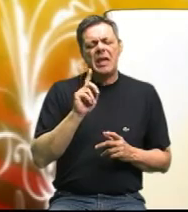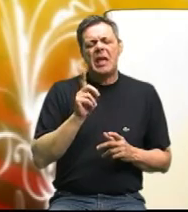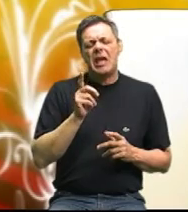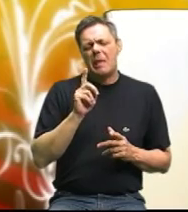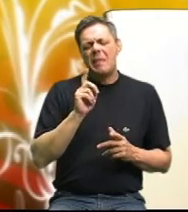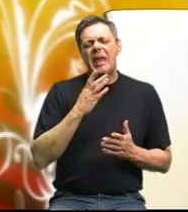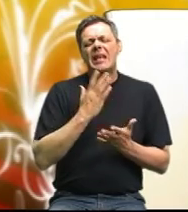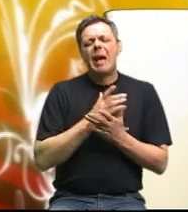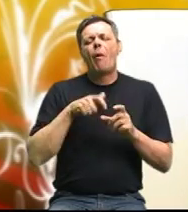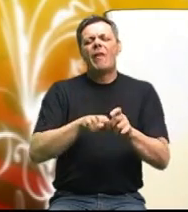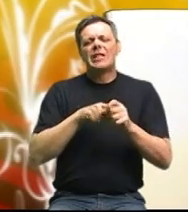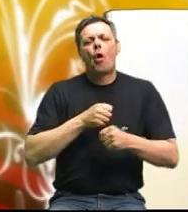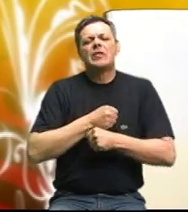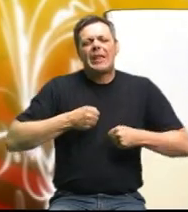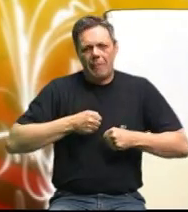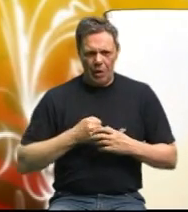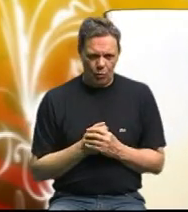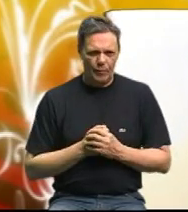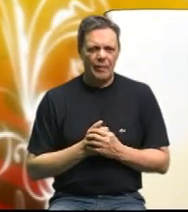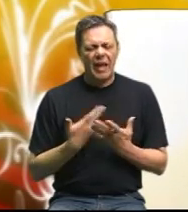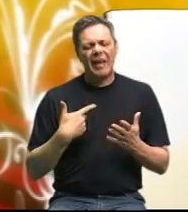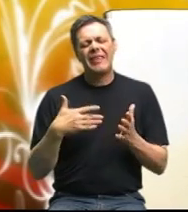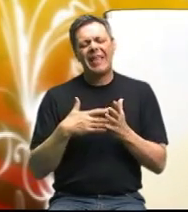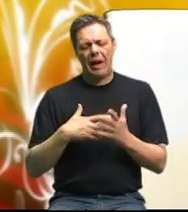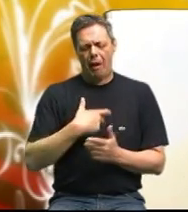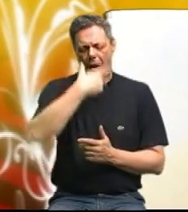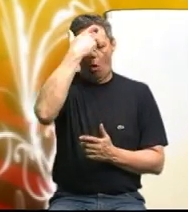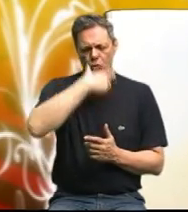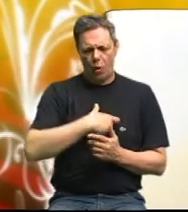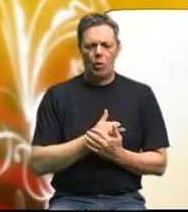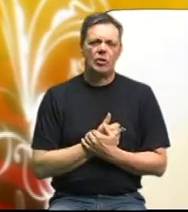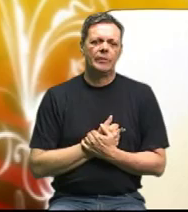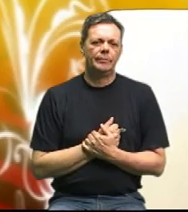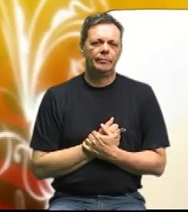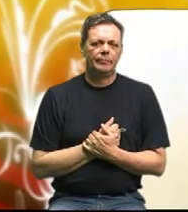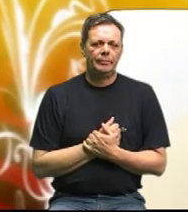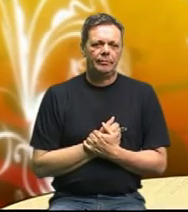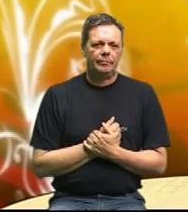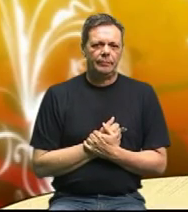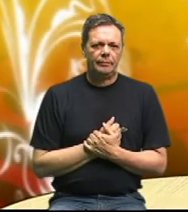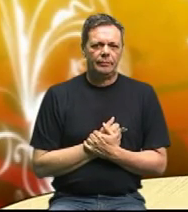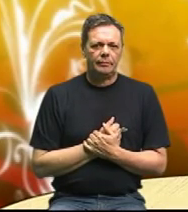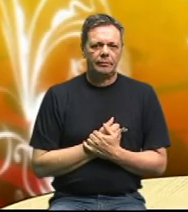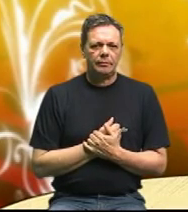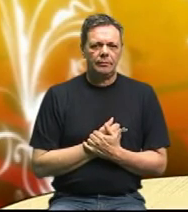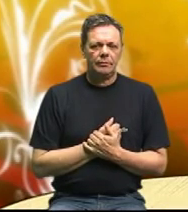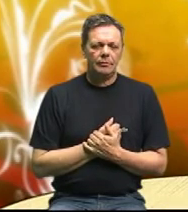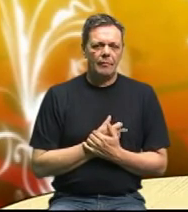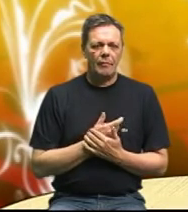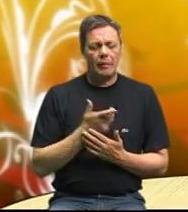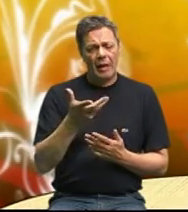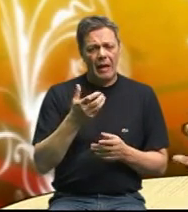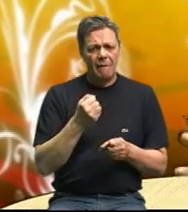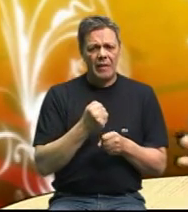sa drugimi, gdje treba osobnu hranu. Tako. Da, zapravo gdje vi se